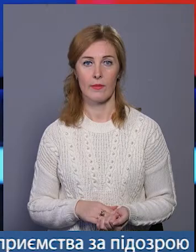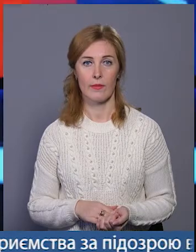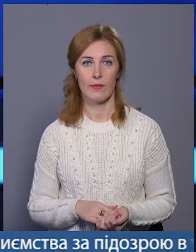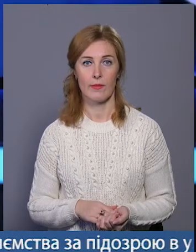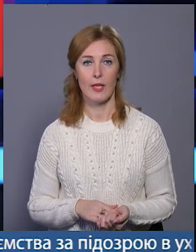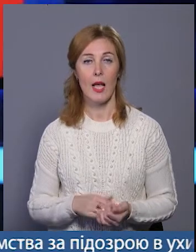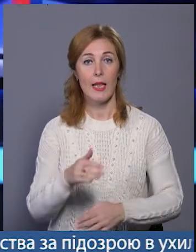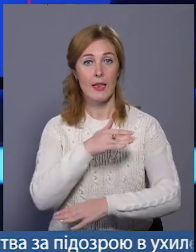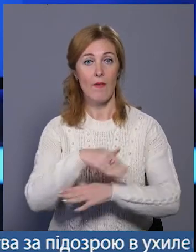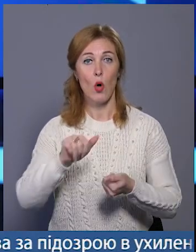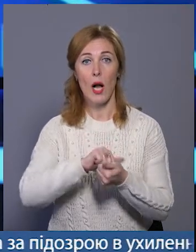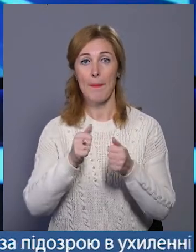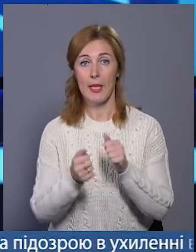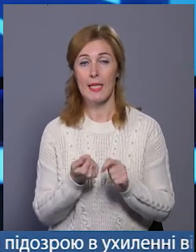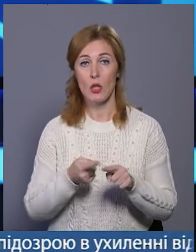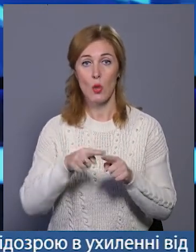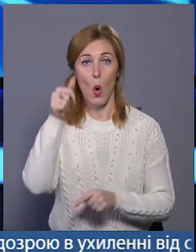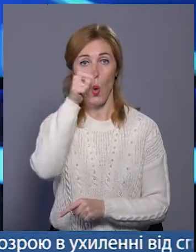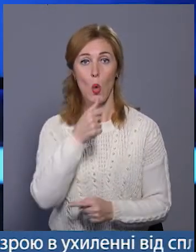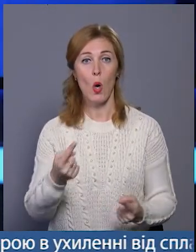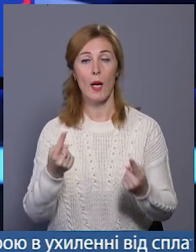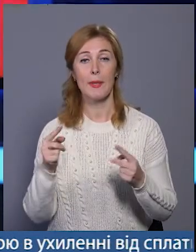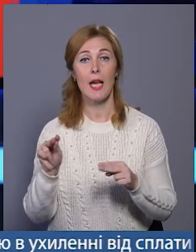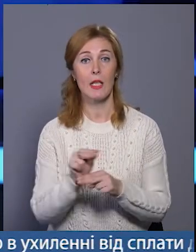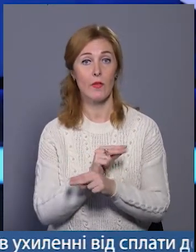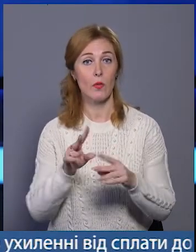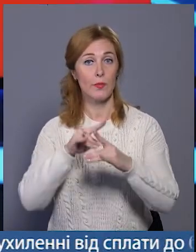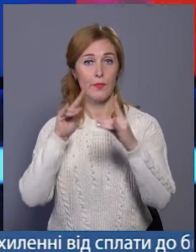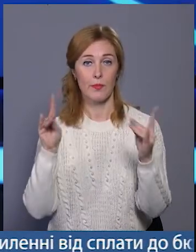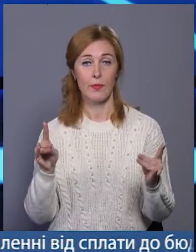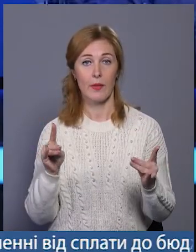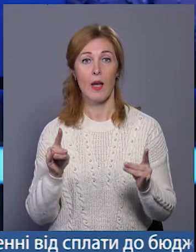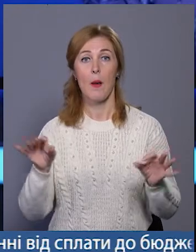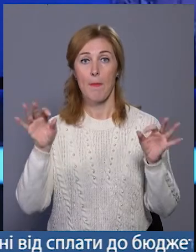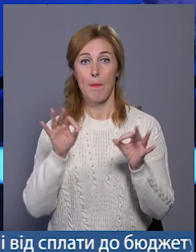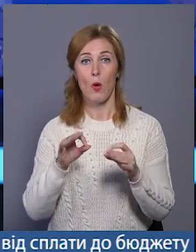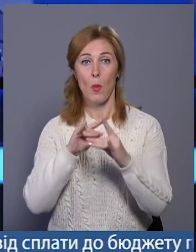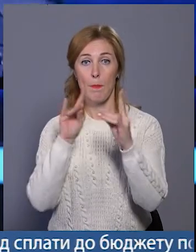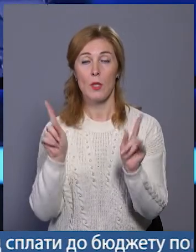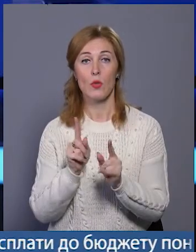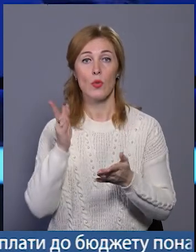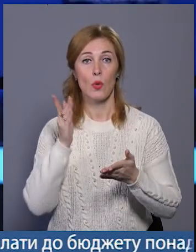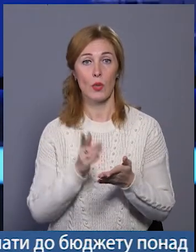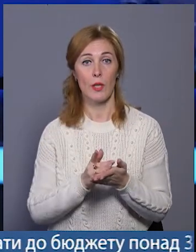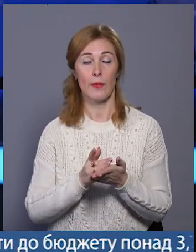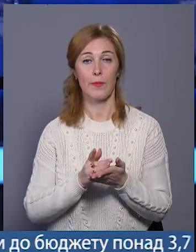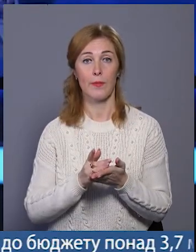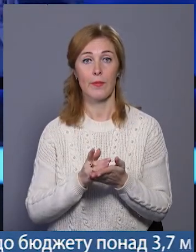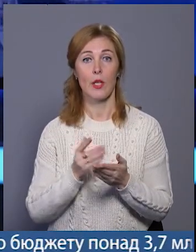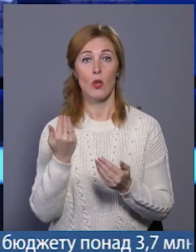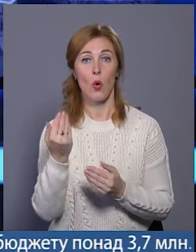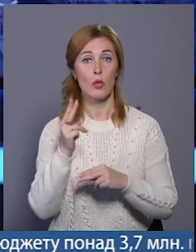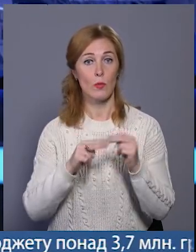На вулиці Кам'янецькій цього року капітально відремонтують шляхопровід. Йдеться про міст, що лежить над залізницею. Його